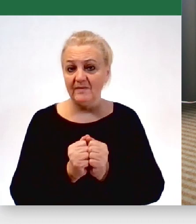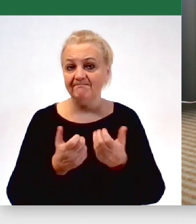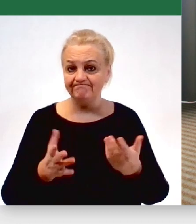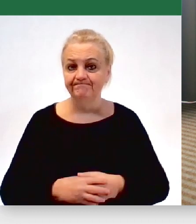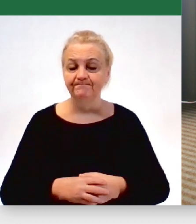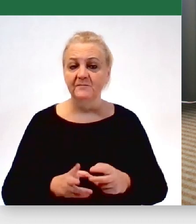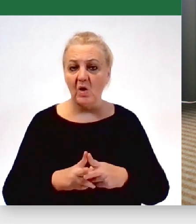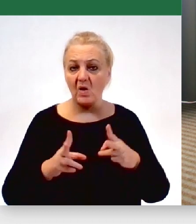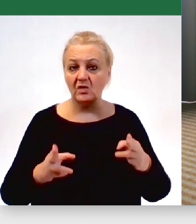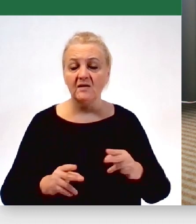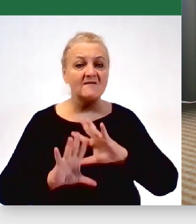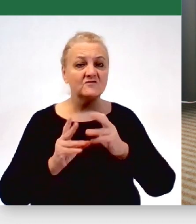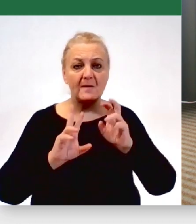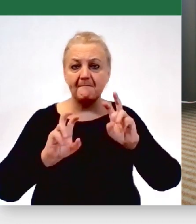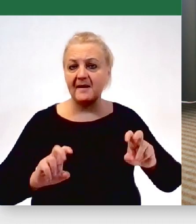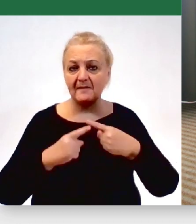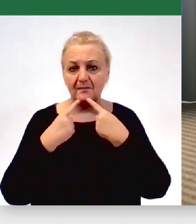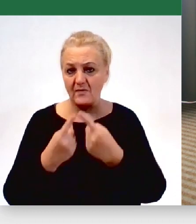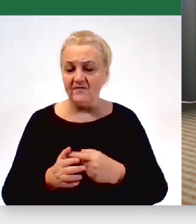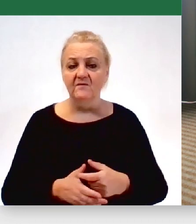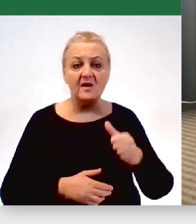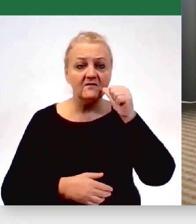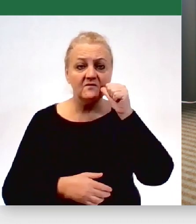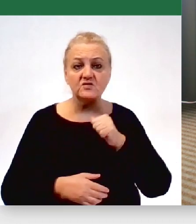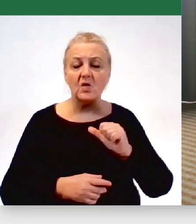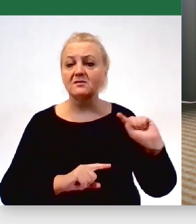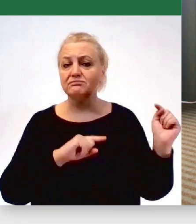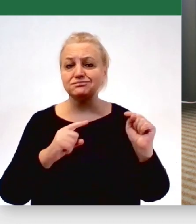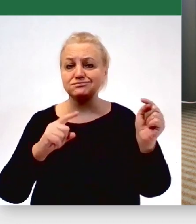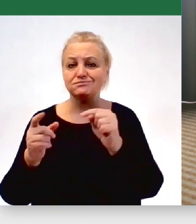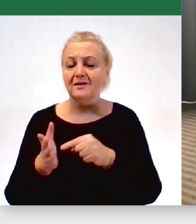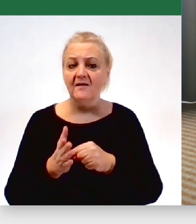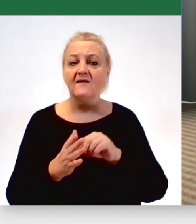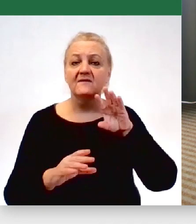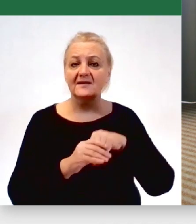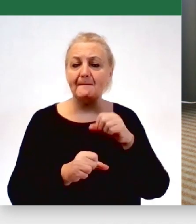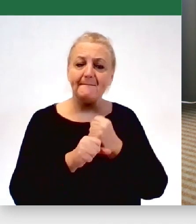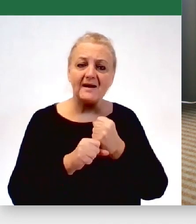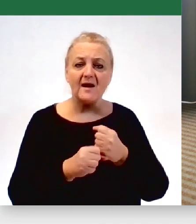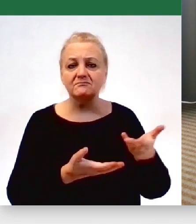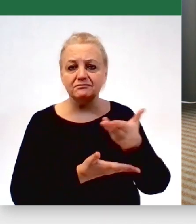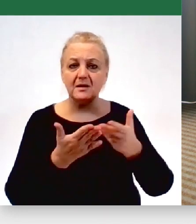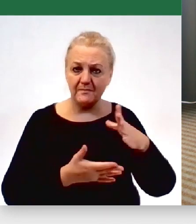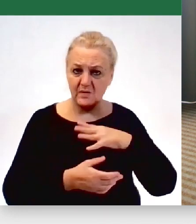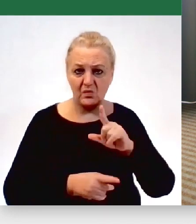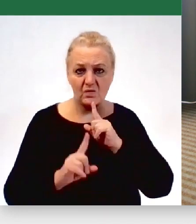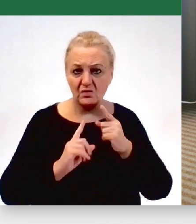I wszystkie badania o tym mówią. Wiem, że wczoraj na panelach też w ramach pracowni o tym rozmawialiście.